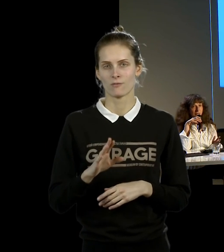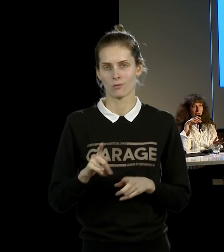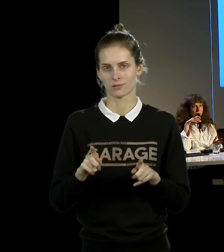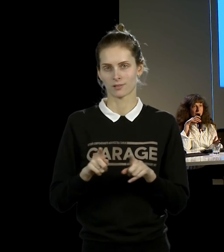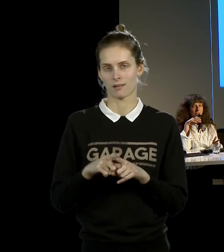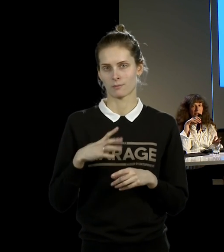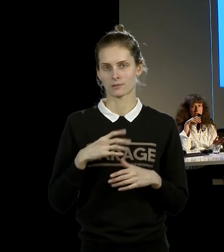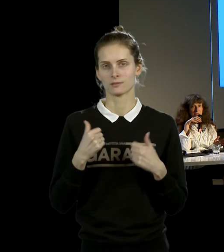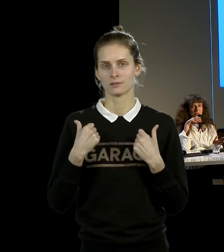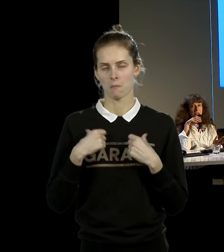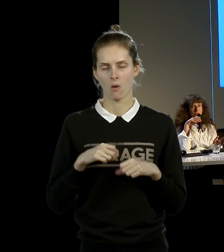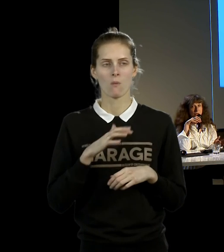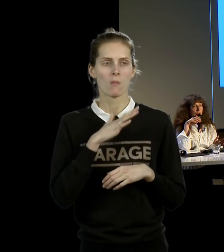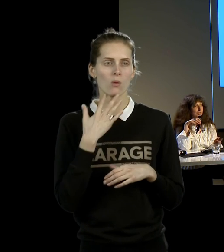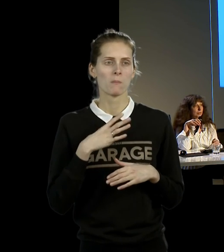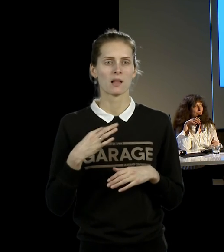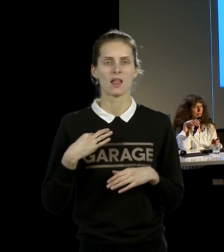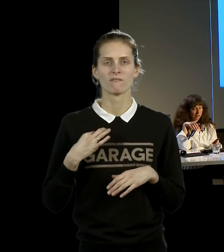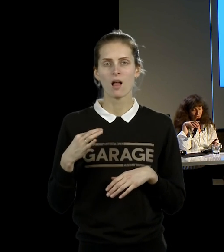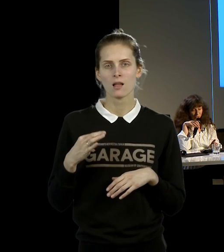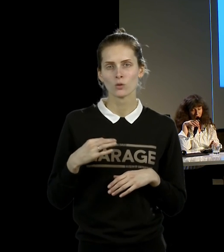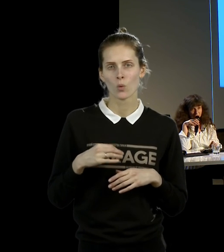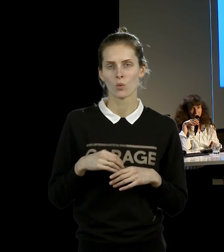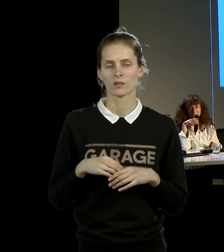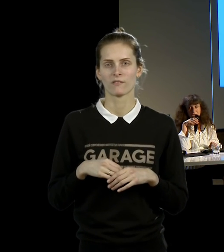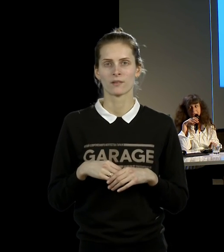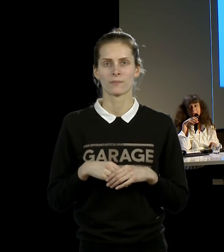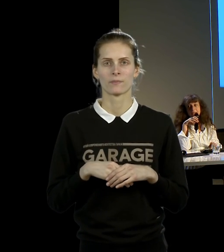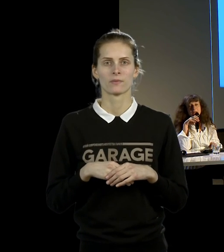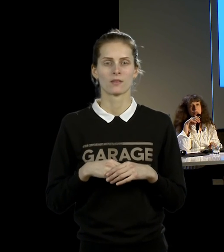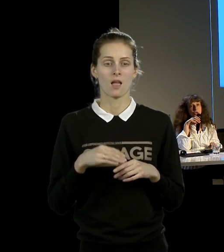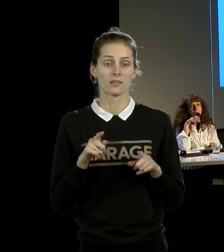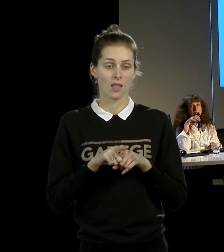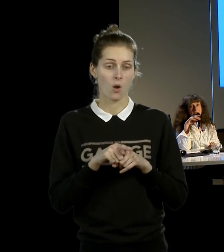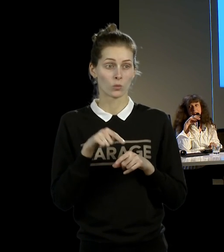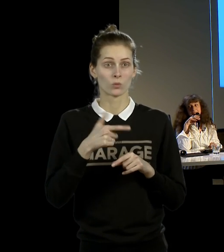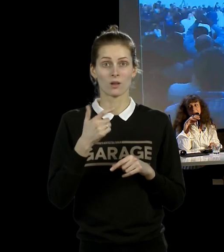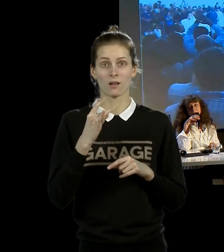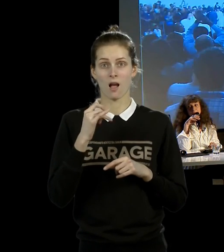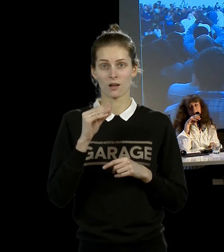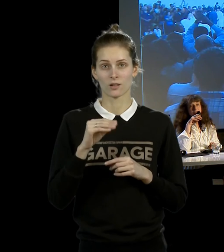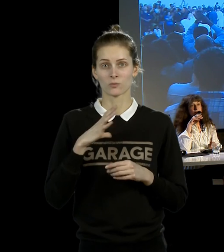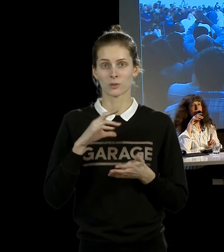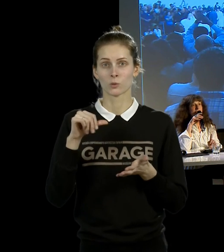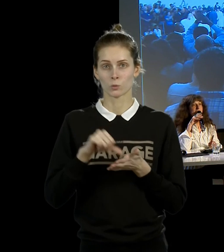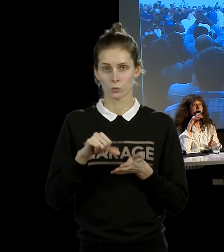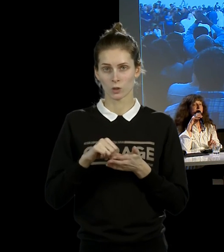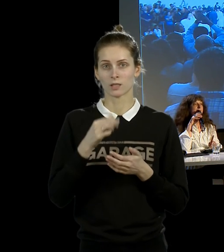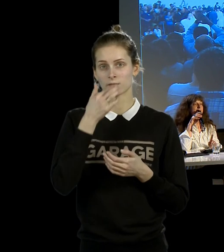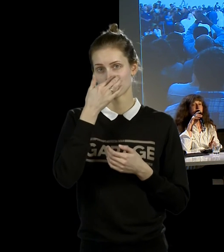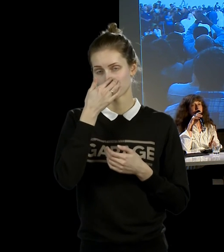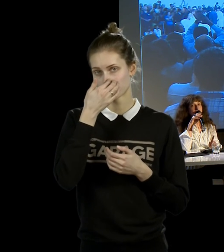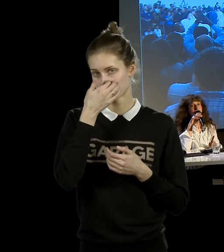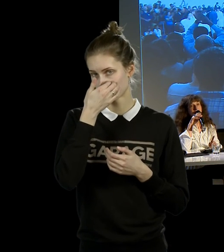количество волонтеров, таких же прекрасных юнош и девушек, как те, которые участвовали в гараже, которые повторяли те перформансы, которые не